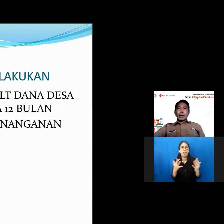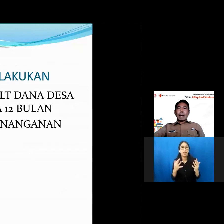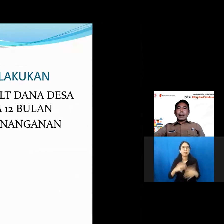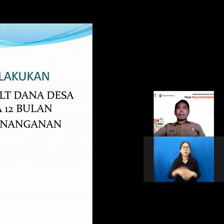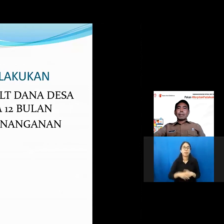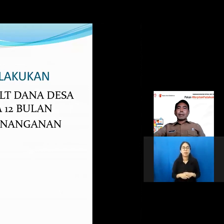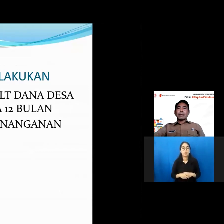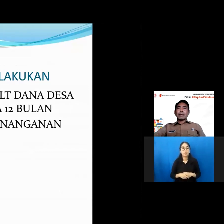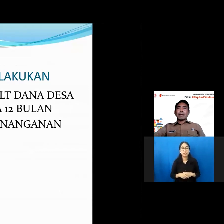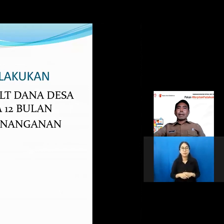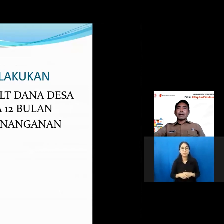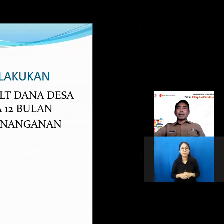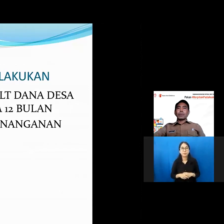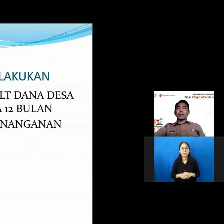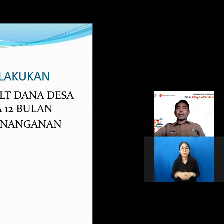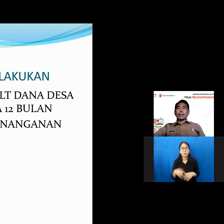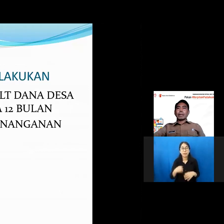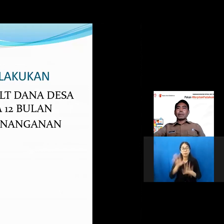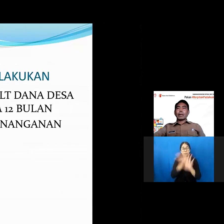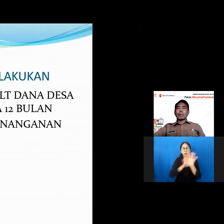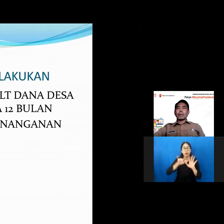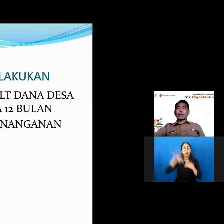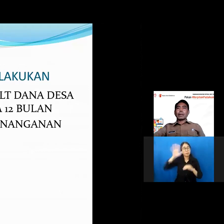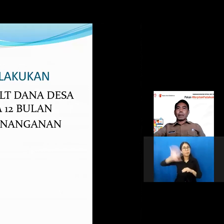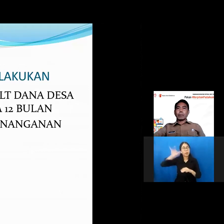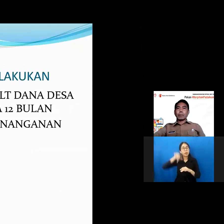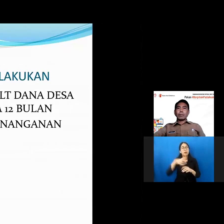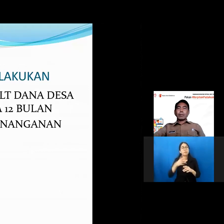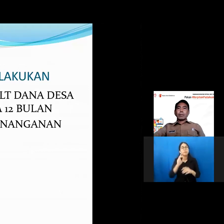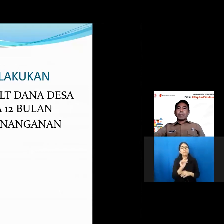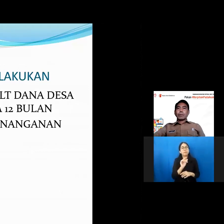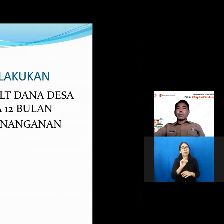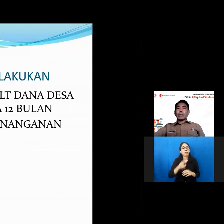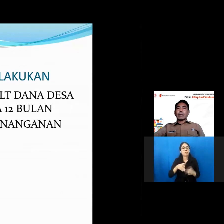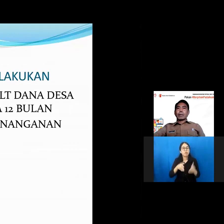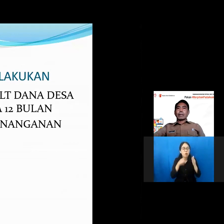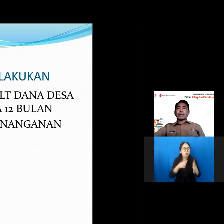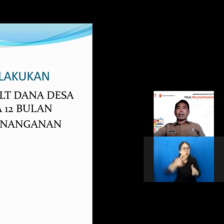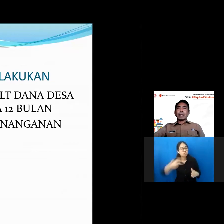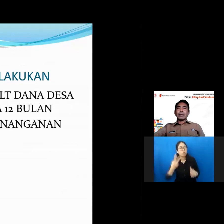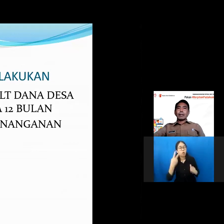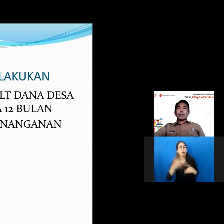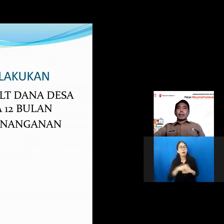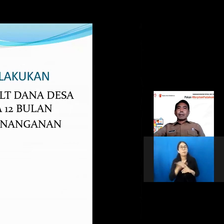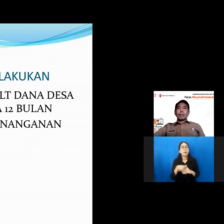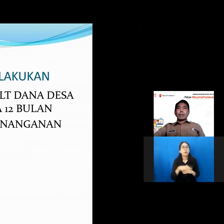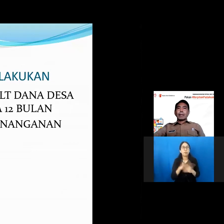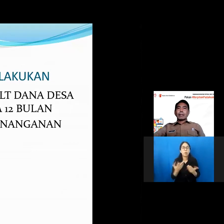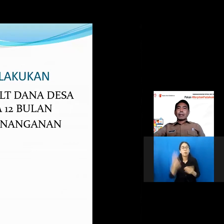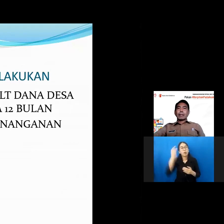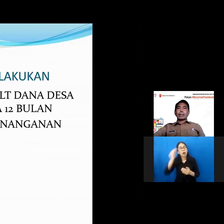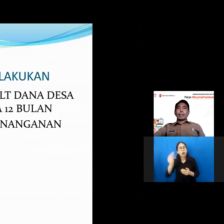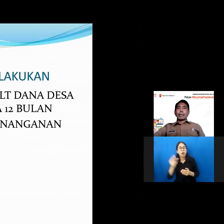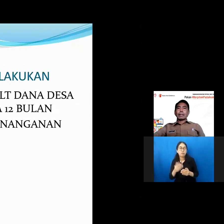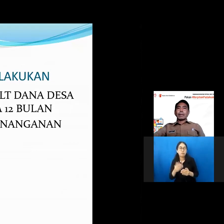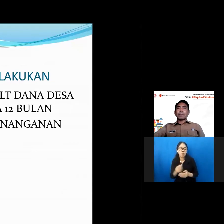nah ini saya ingin menggambarkan refocusing yang kami sudah lakukan di awal tahun refocusing dan reolokasi anggaran bahwa